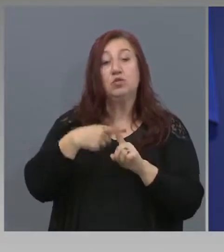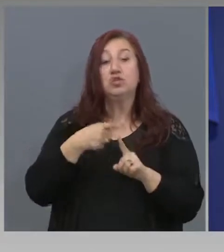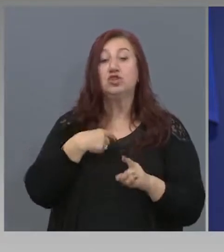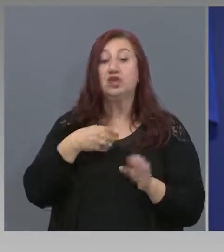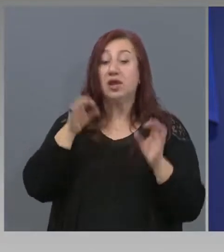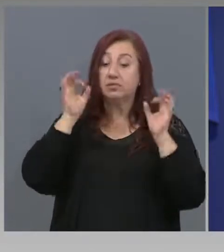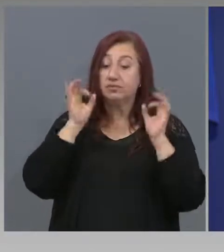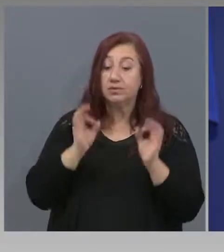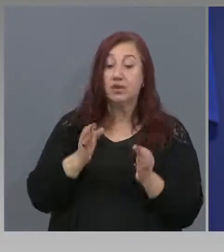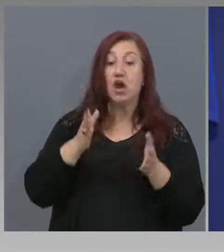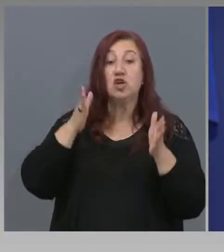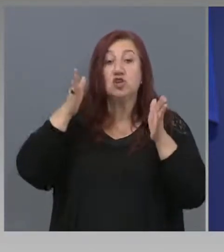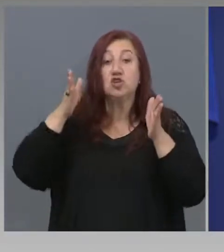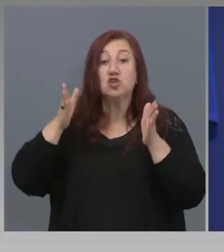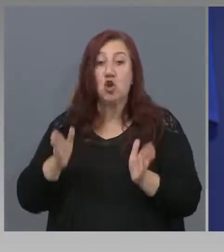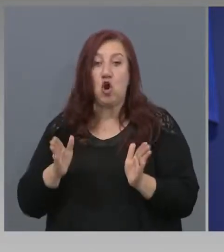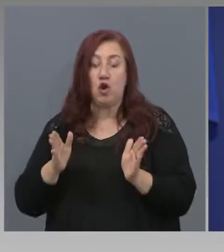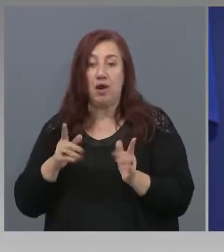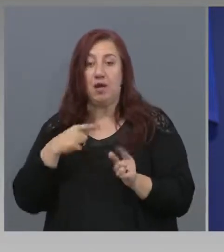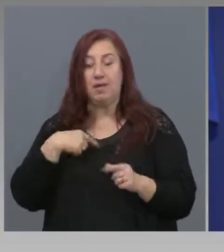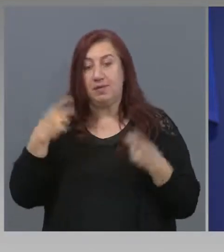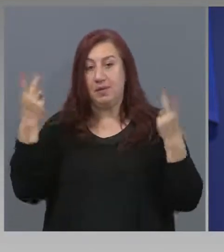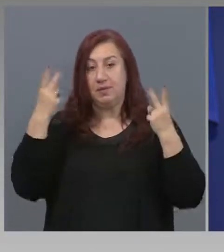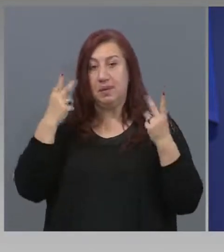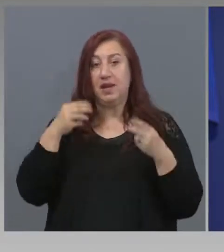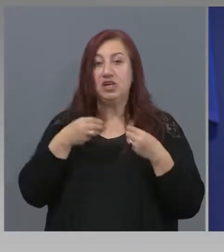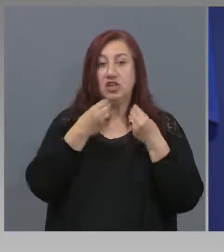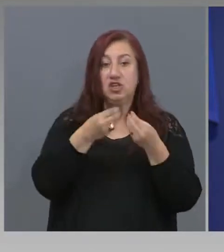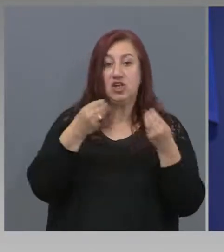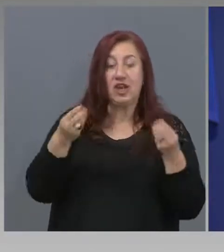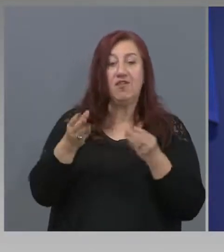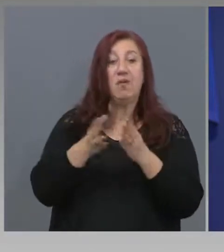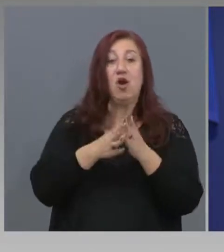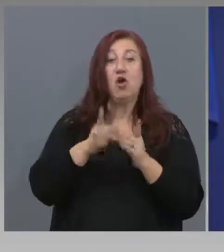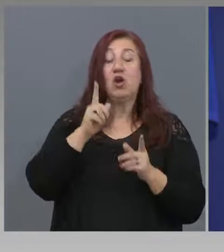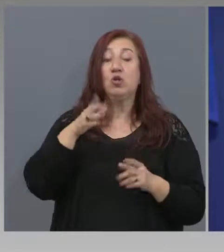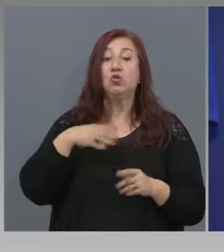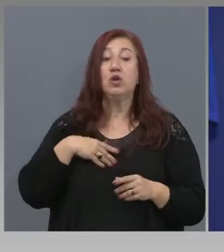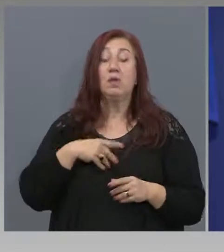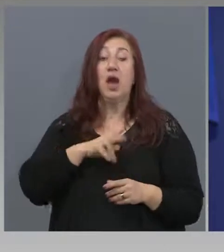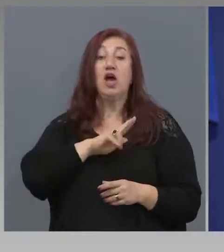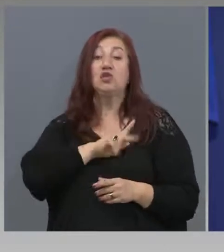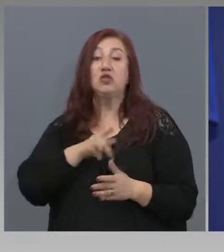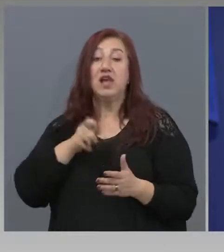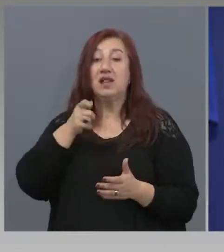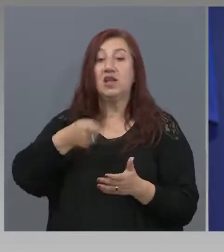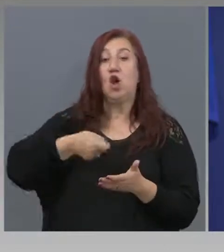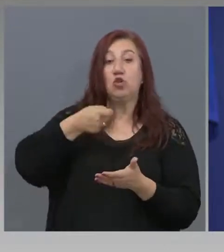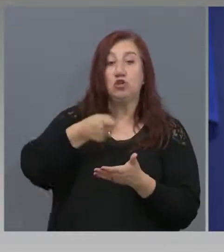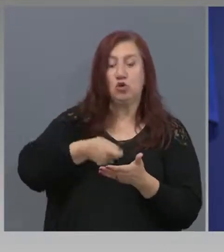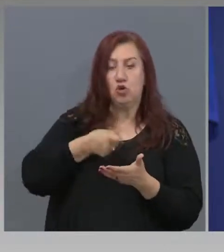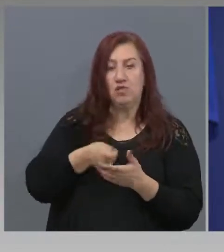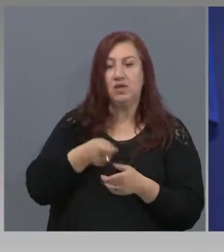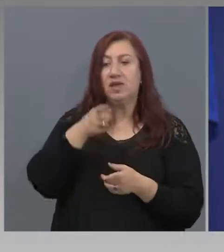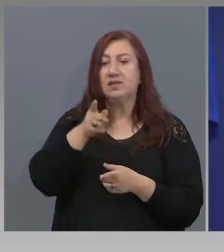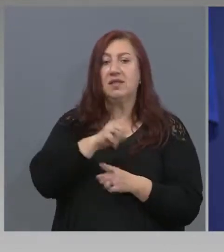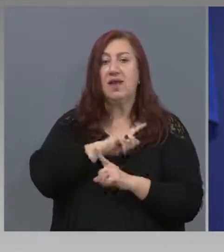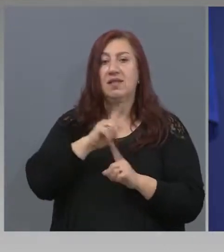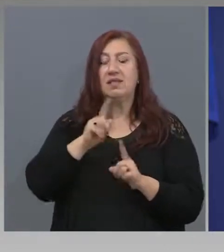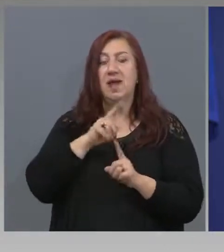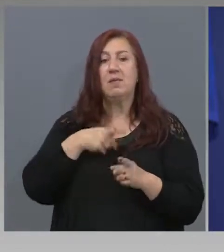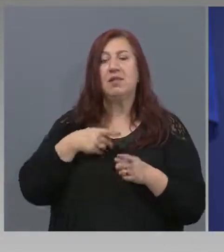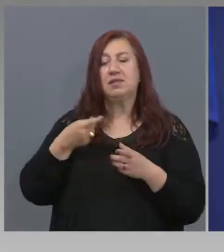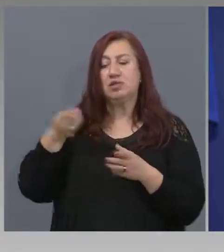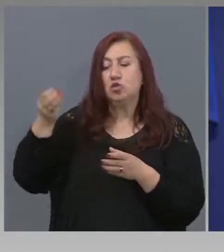разбрали смисът, е да бъдат предоставени само на хора, които са плащали социални осигуровки, които нямат никакви издължения към държавния